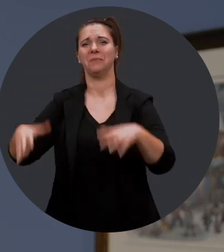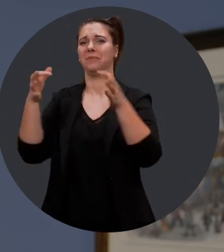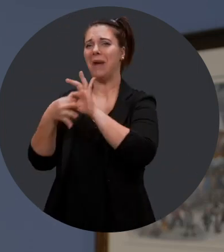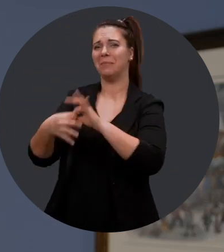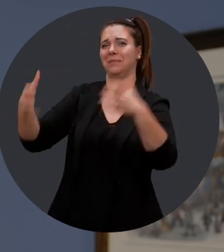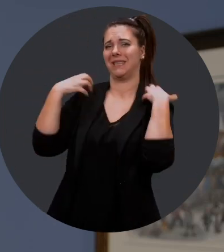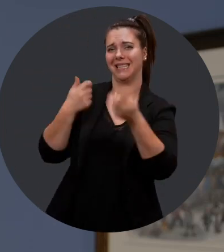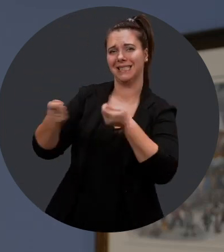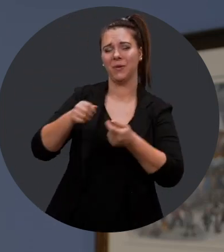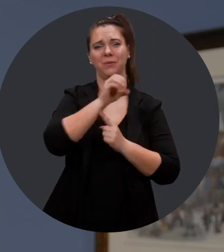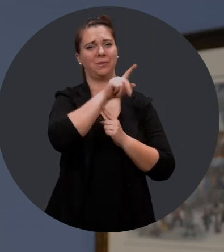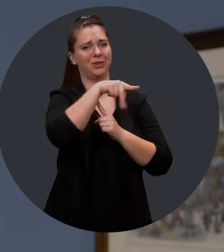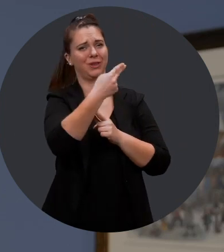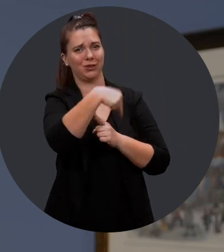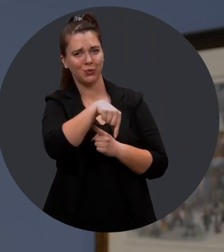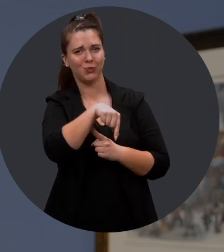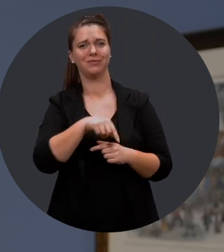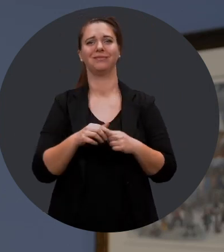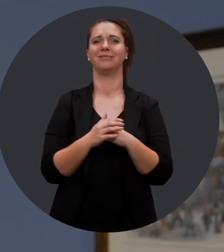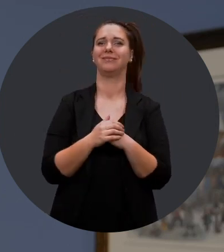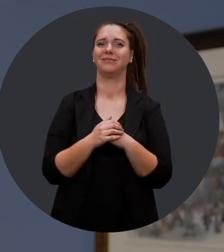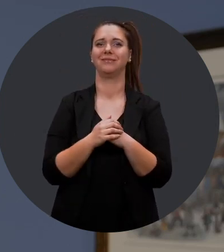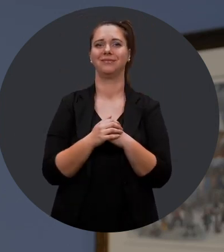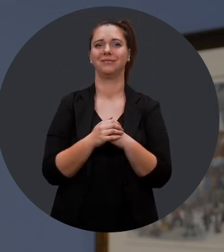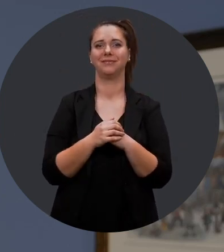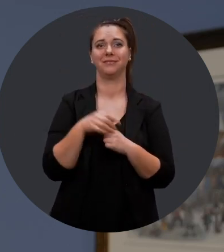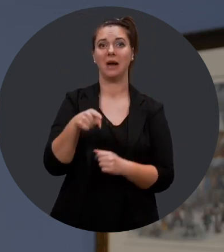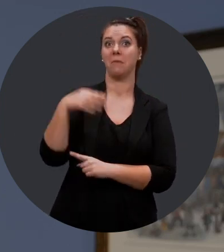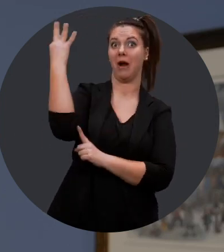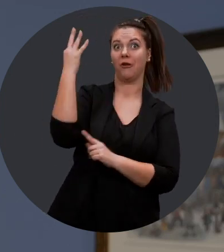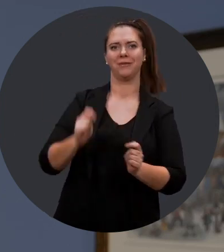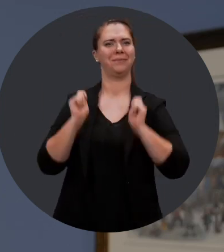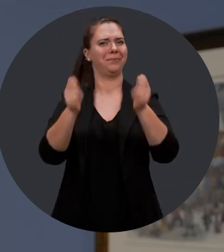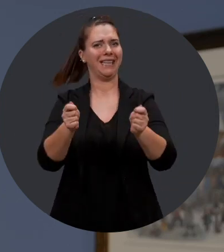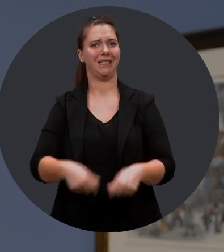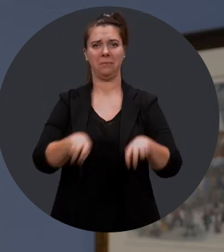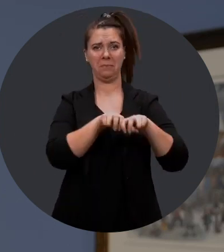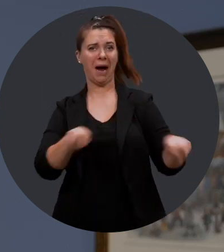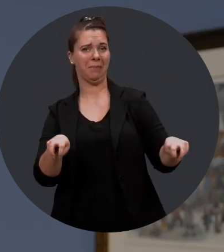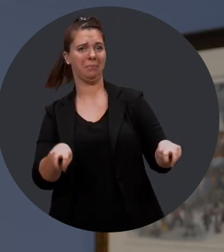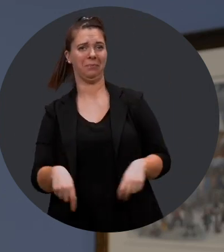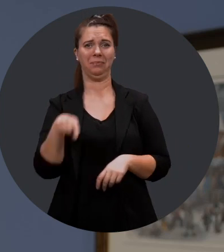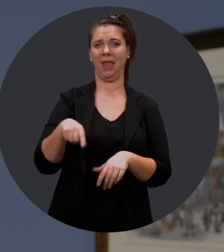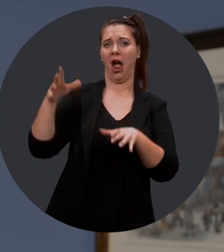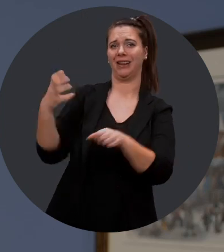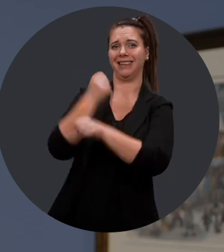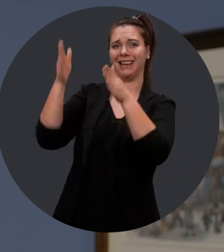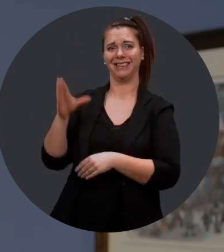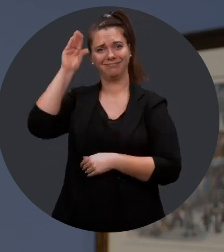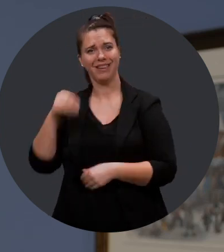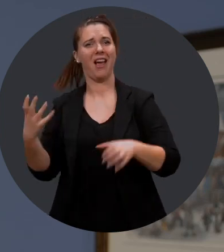les membres du Conseil d'administration de l'Office des personnes handicapées du Québec, le porte-parole du prix, les membres du jury, les